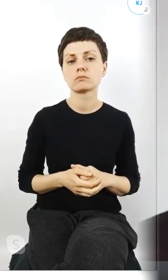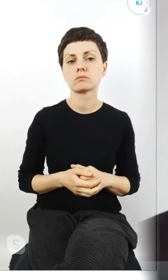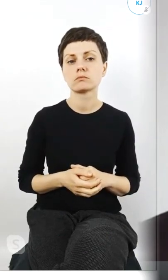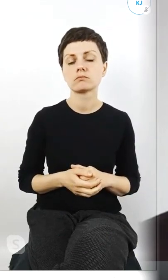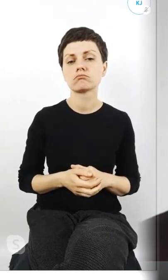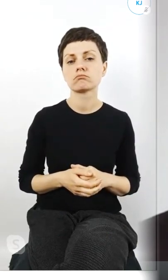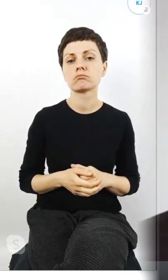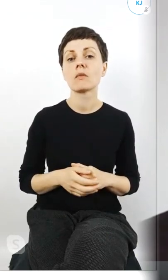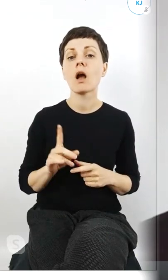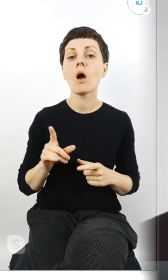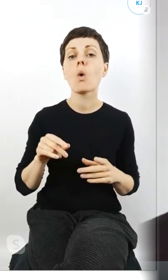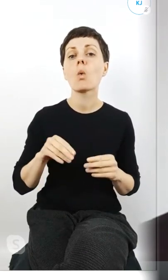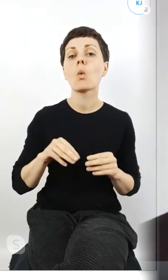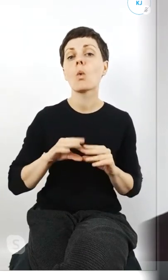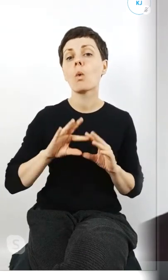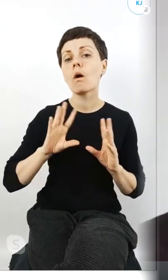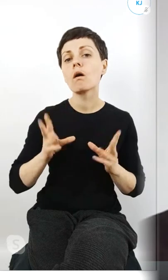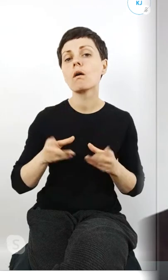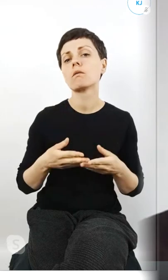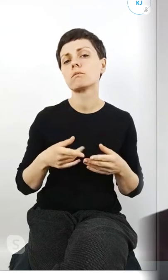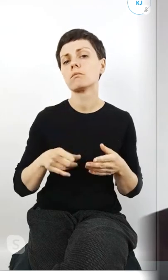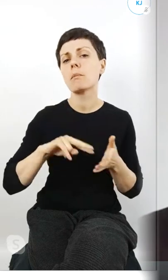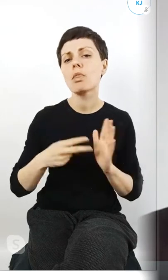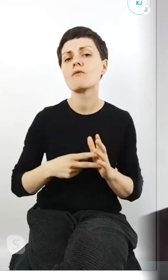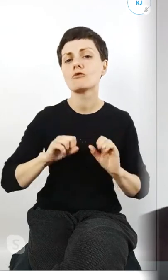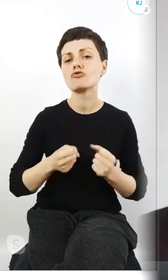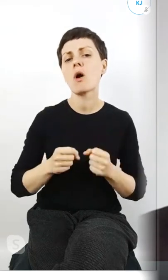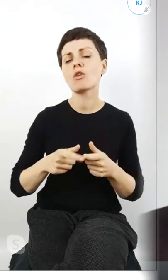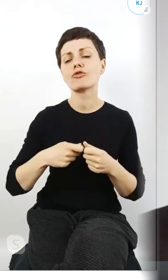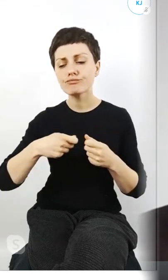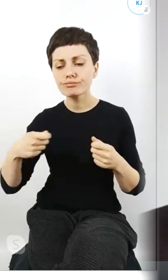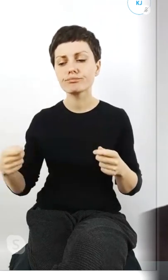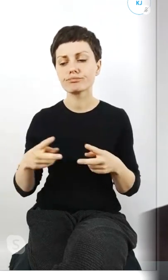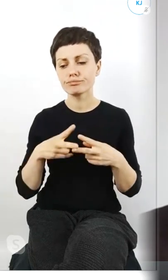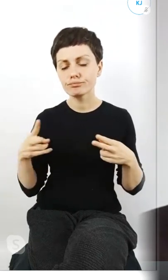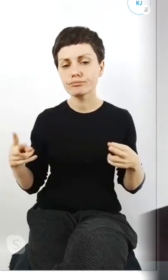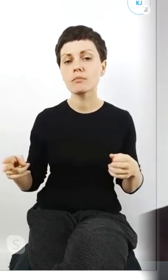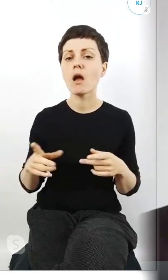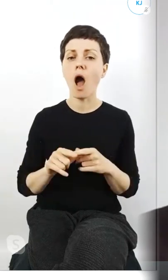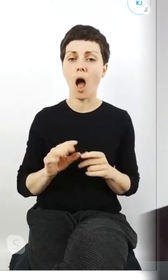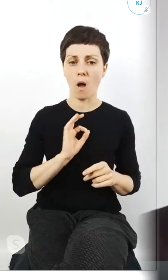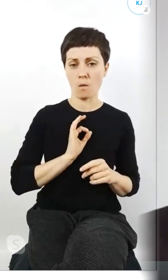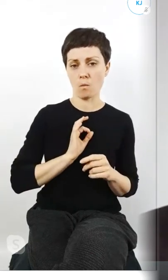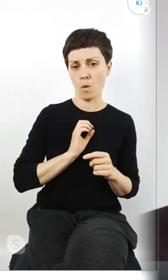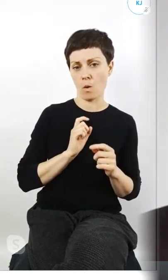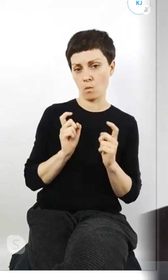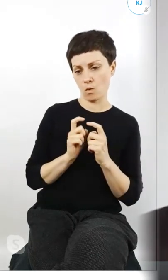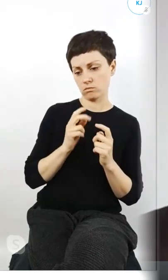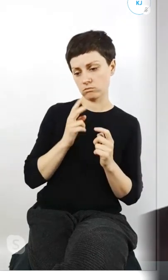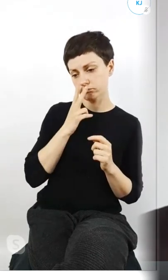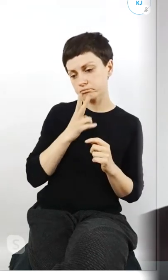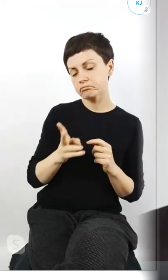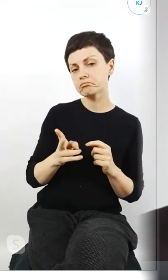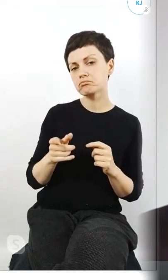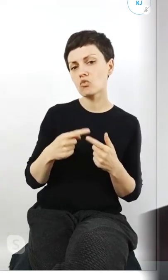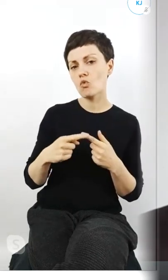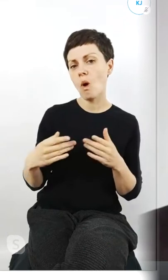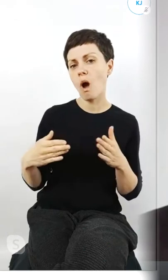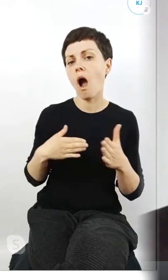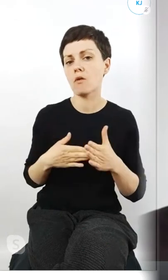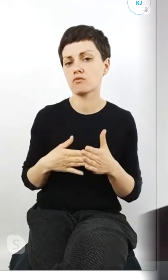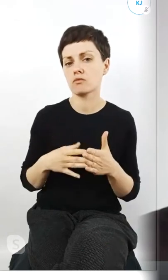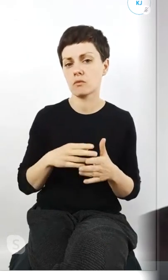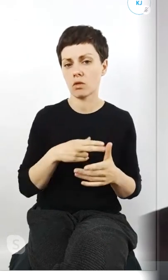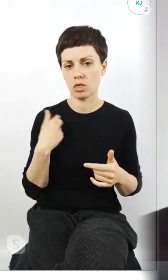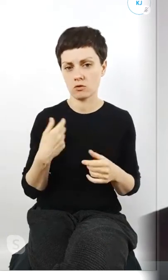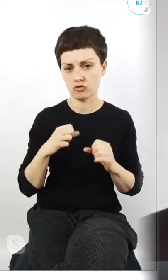planowanie działań jakoś to trwa, ale jednak z mojego punktu widzenia bardzo nam to ograniczyło pole działania,